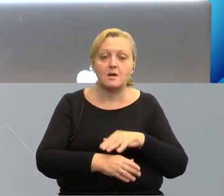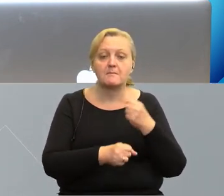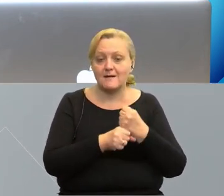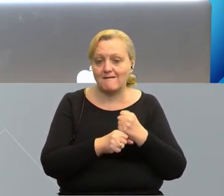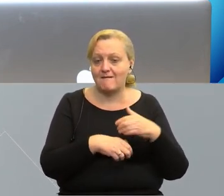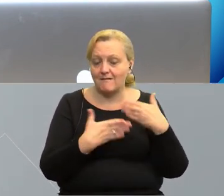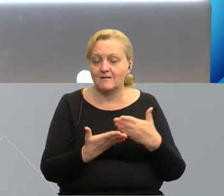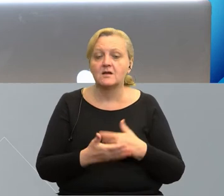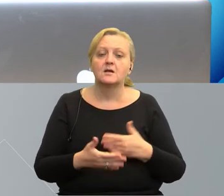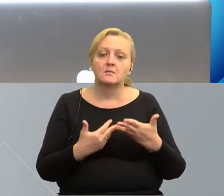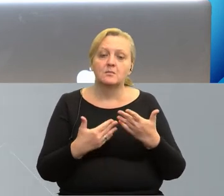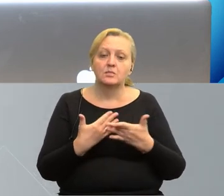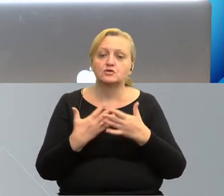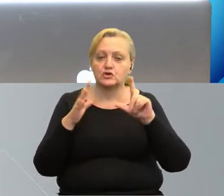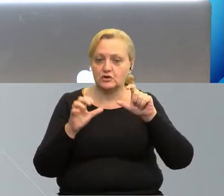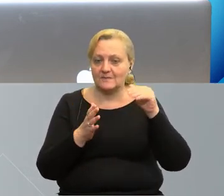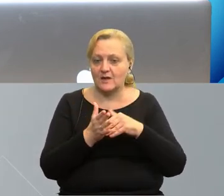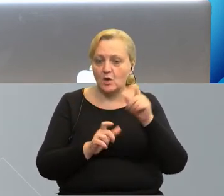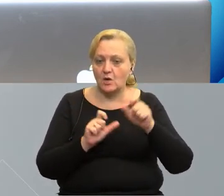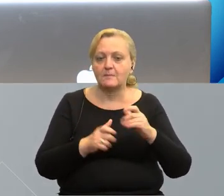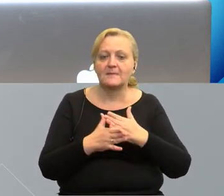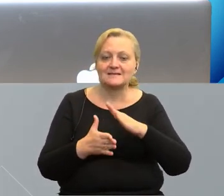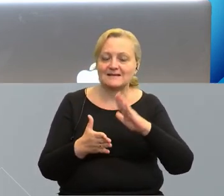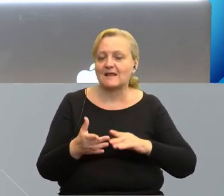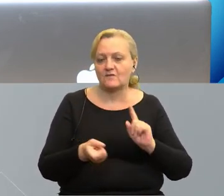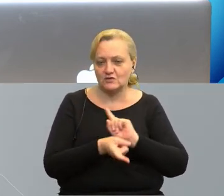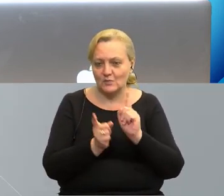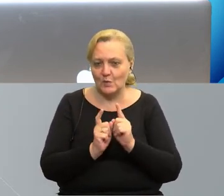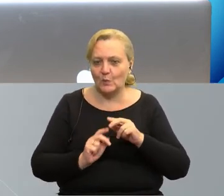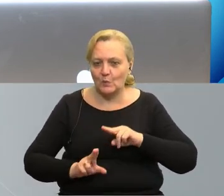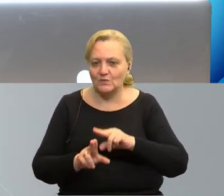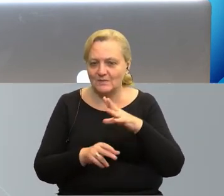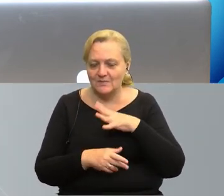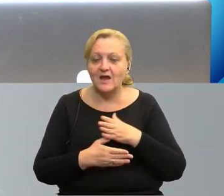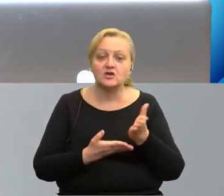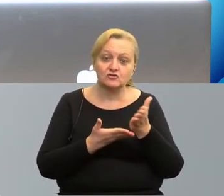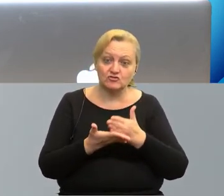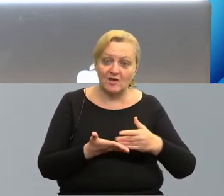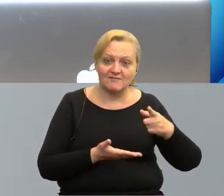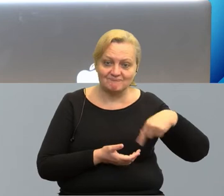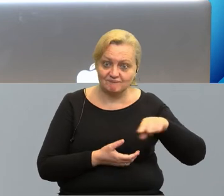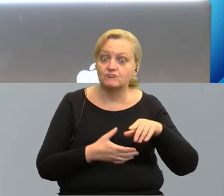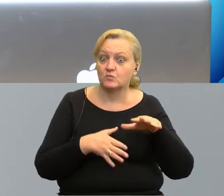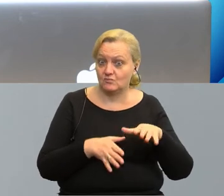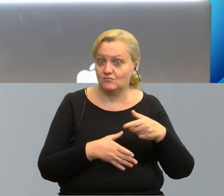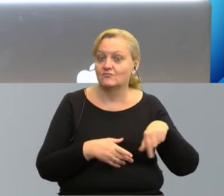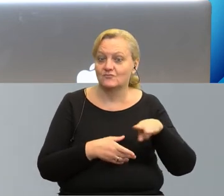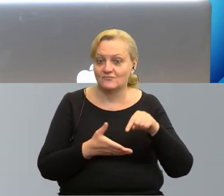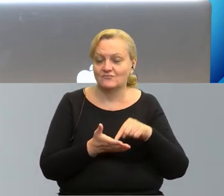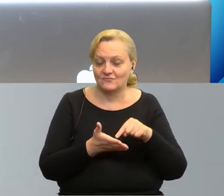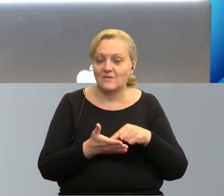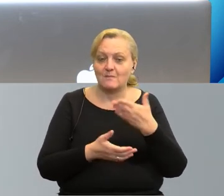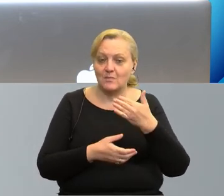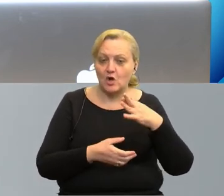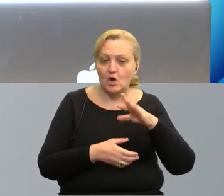Prawie 700 tysięcy osób uczestniczyło w międzynarodowych spotkaniach, z czego spora część także w ramach